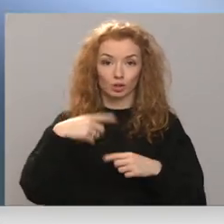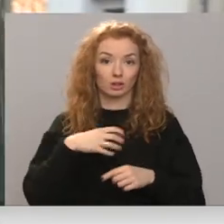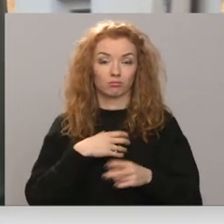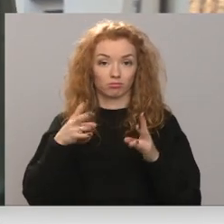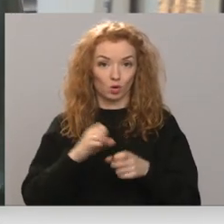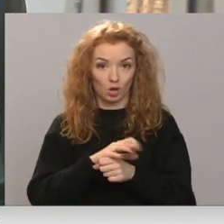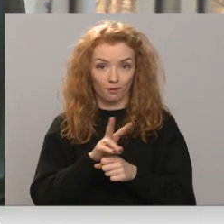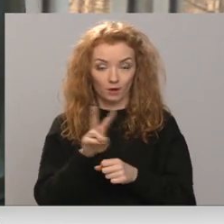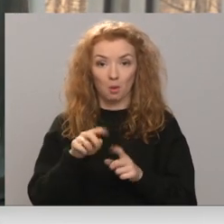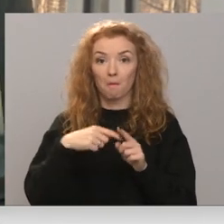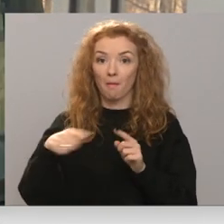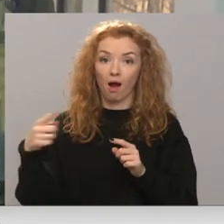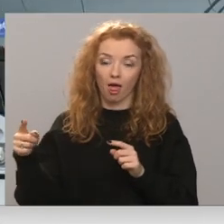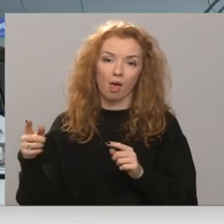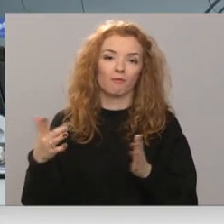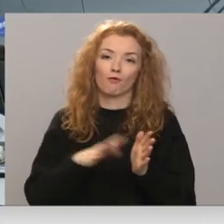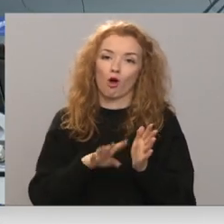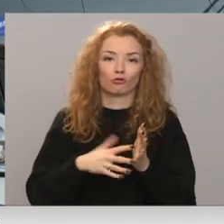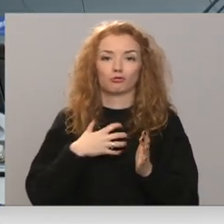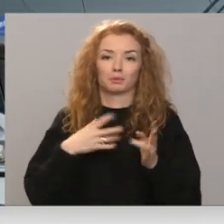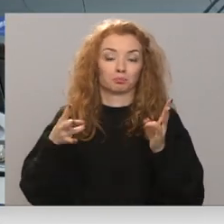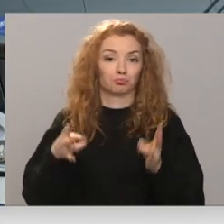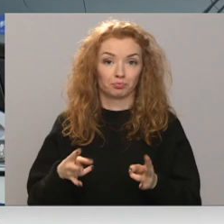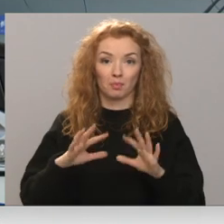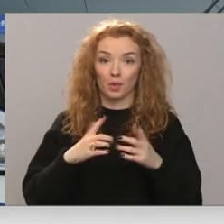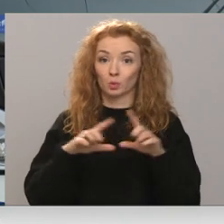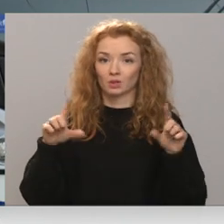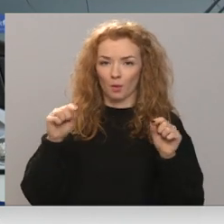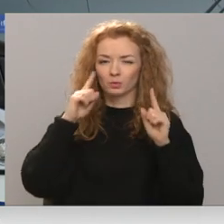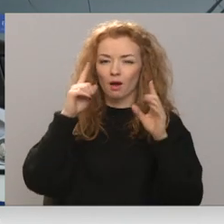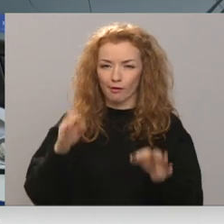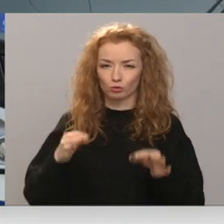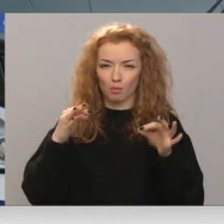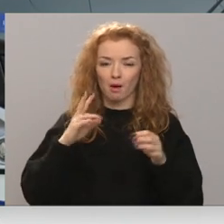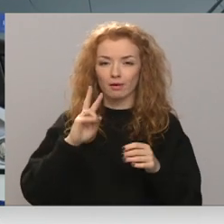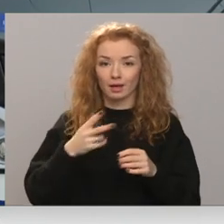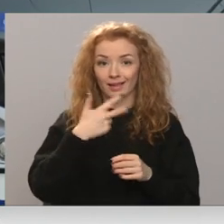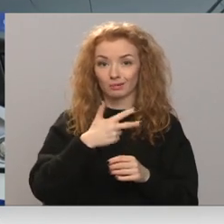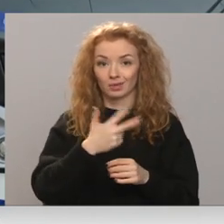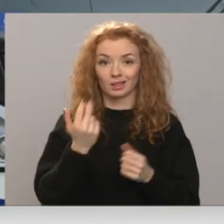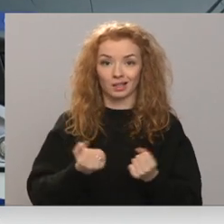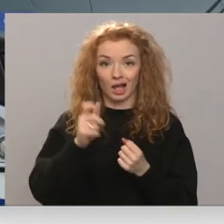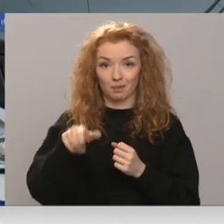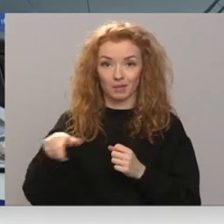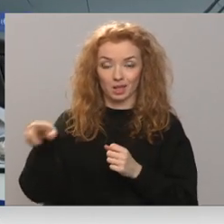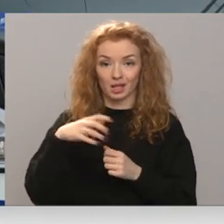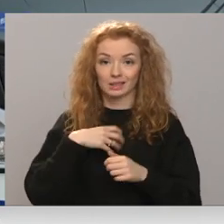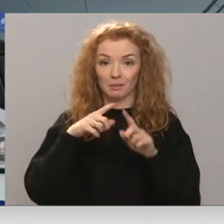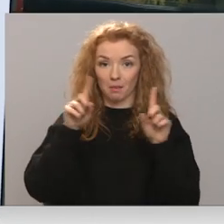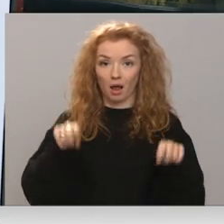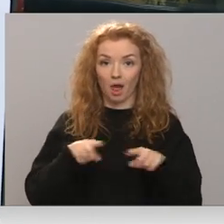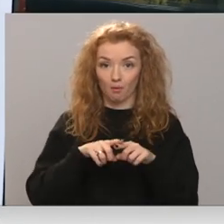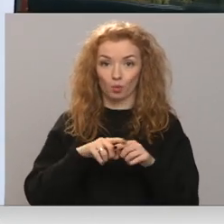pārējie ar citām kaitēm. Taču uzņēmumam ir aizdomas, ka vismaz 33 darbinieki slimības lapu